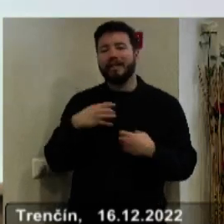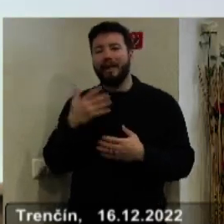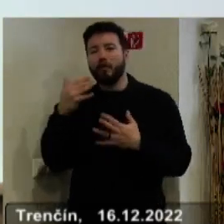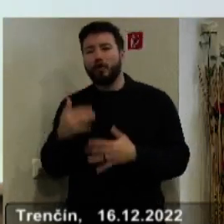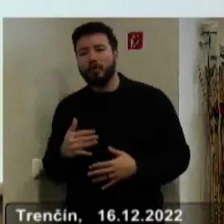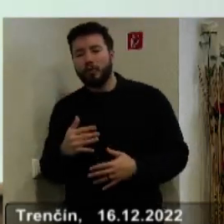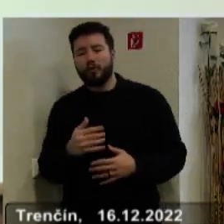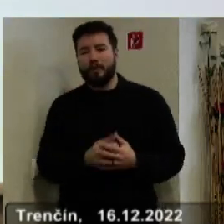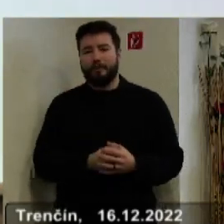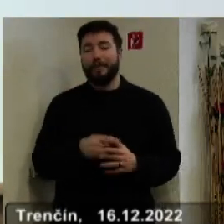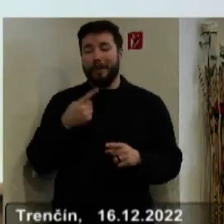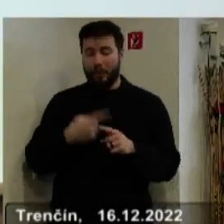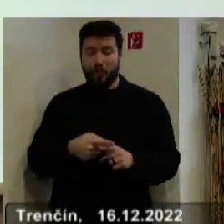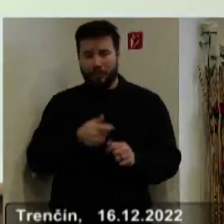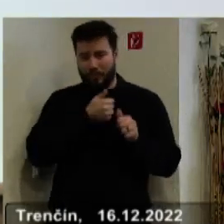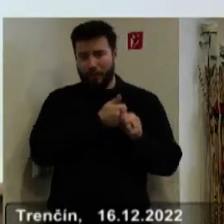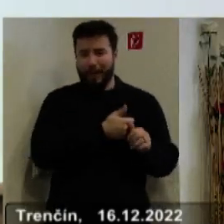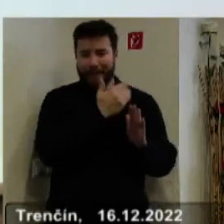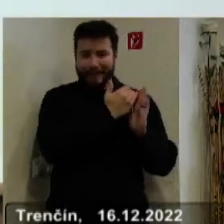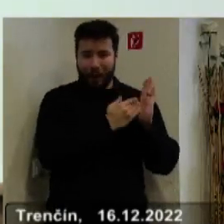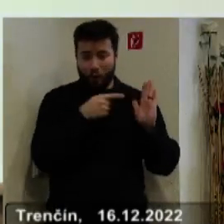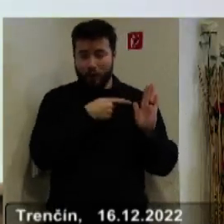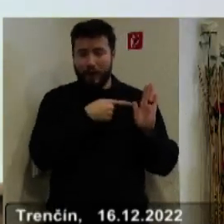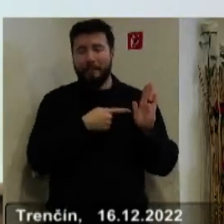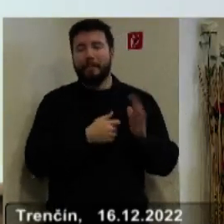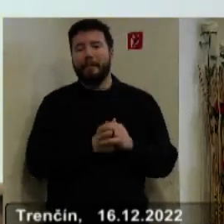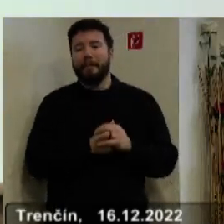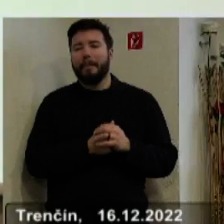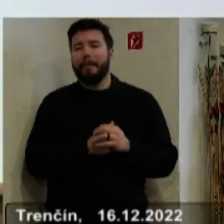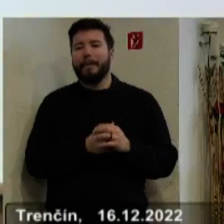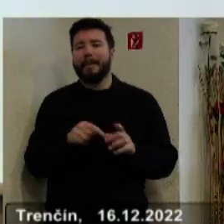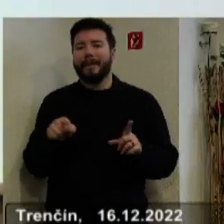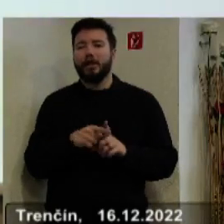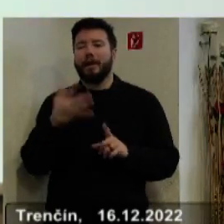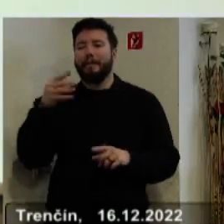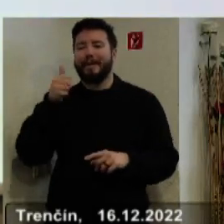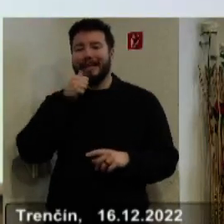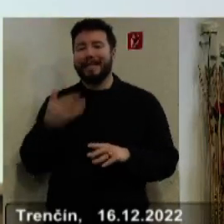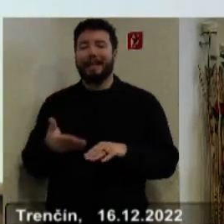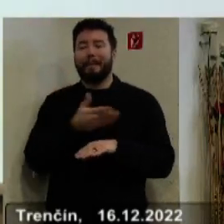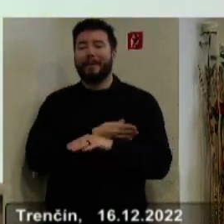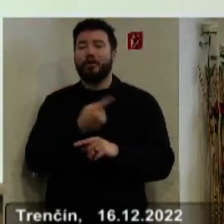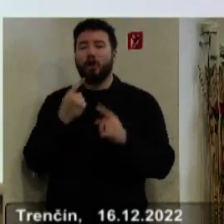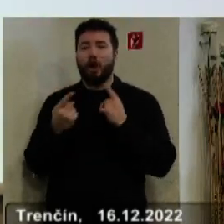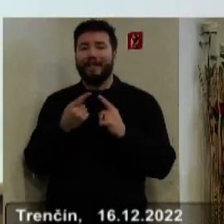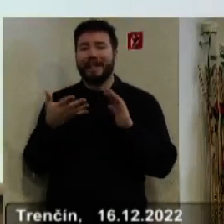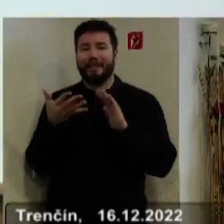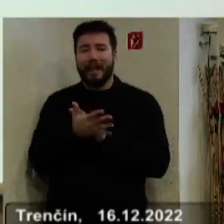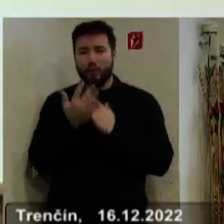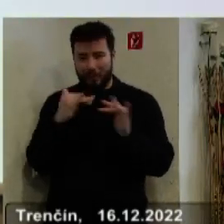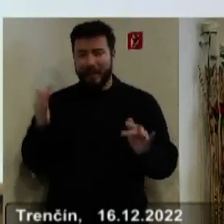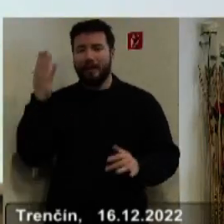a taktiež v zmysle citovaného zákona bol vyvesený 15 dní pred rokovanie v zastupiteľstve